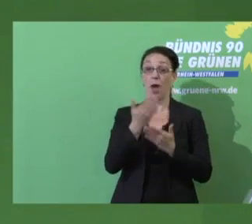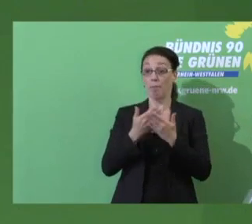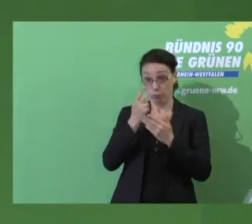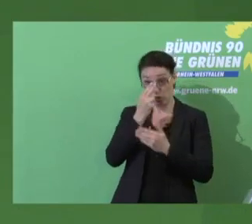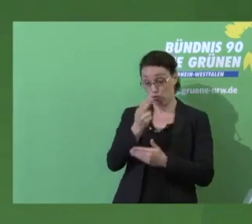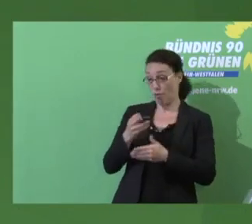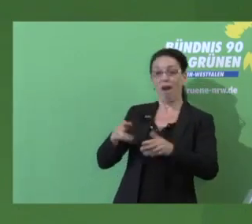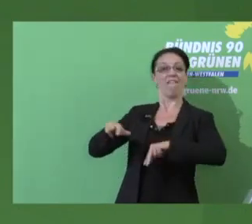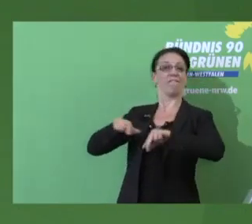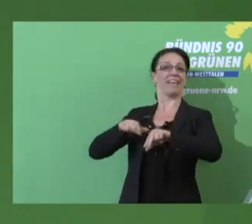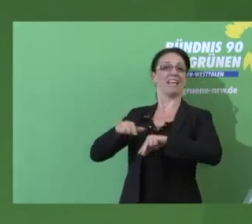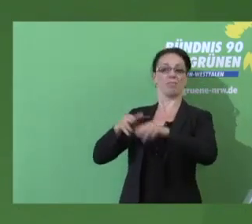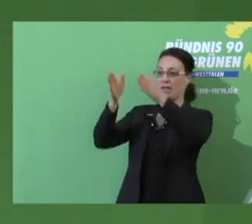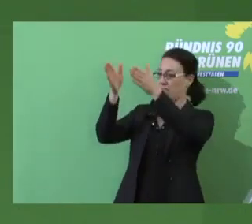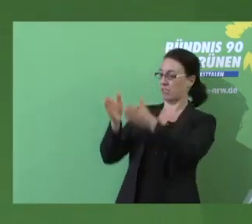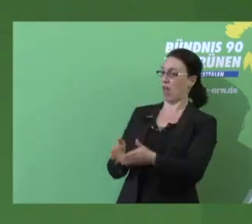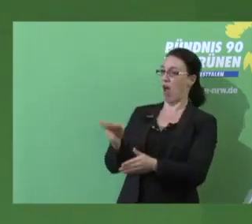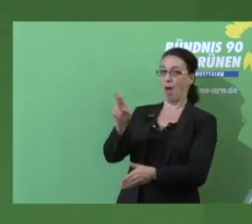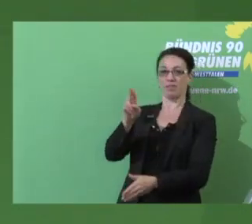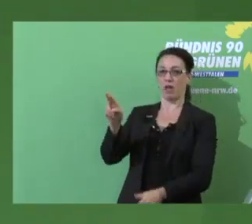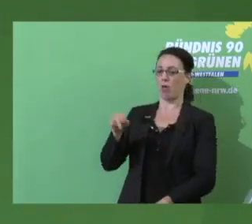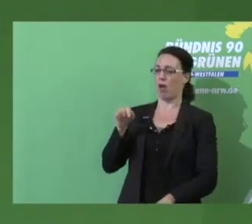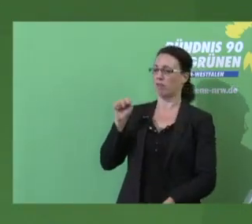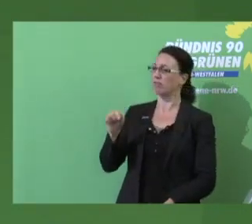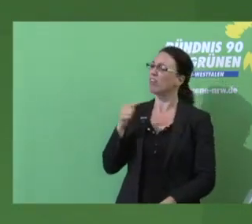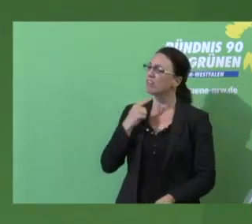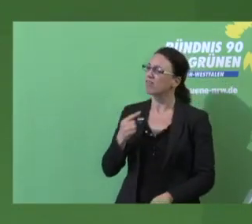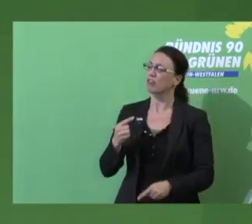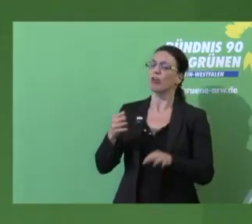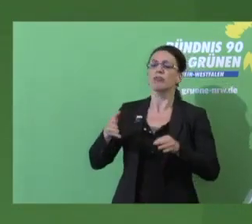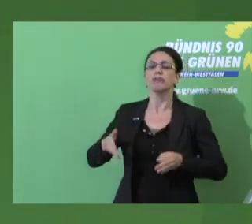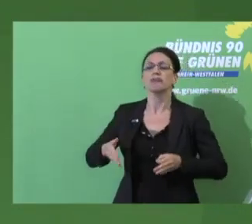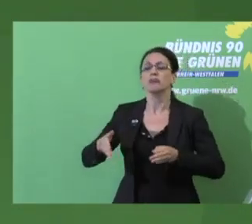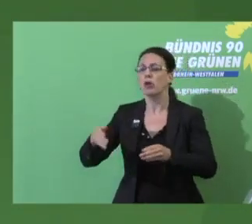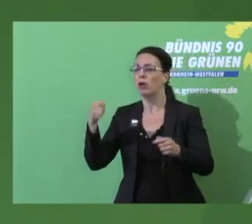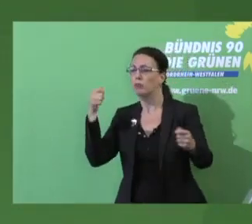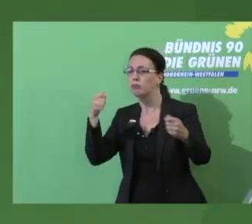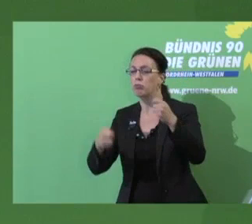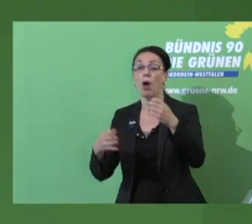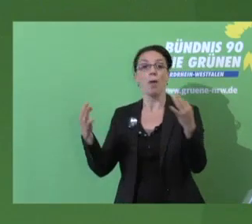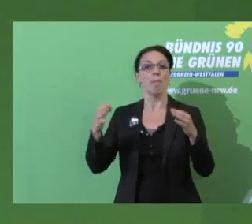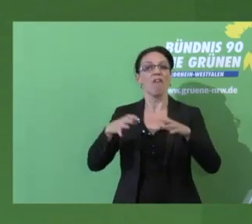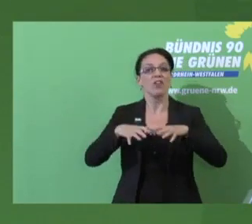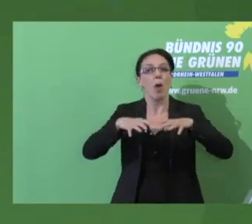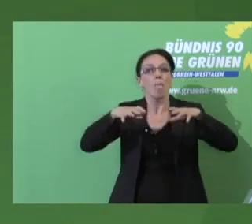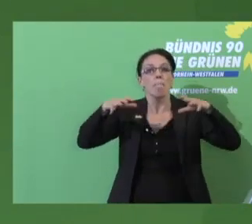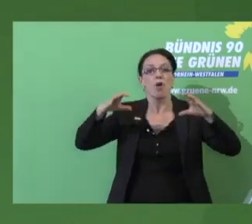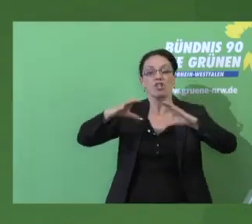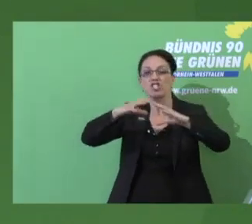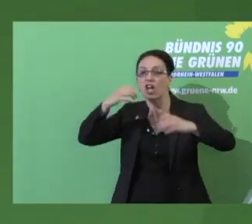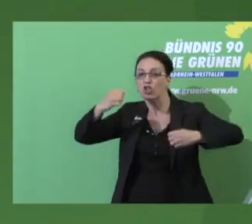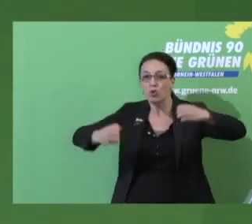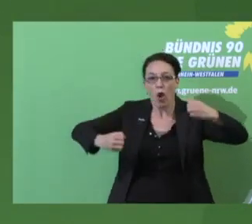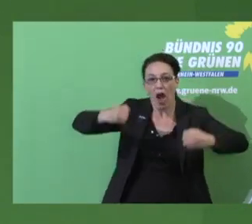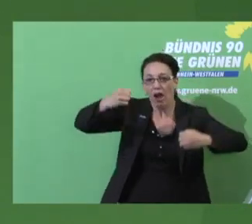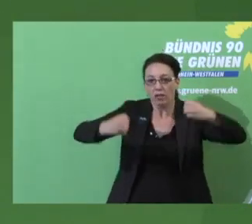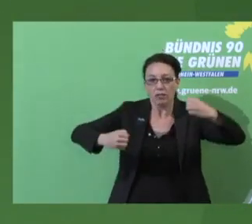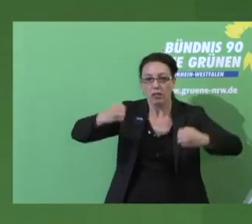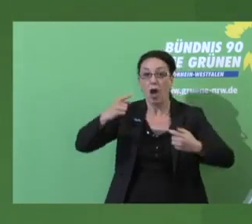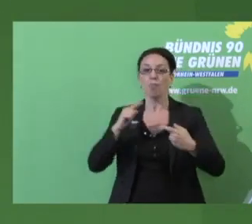seinen neu eingeführten, geschlossenen Finanzierungskreisläufen für die Straße. Monster, Truck, Liberalisierungsideen, Festhalten an